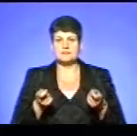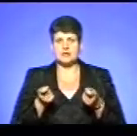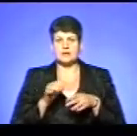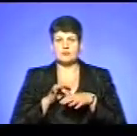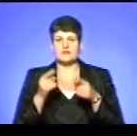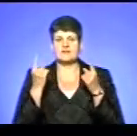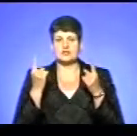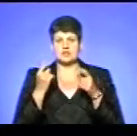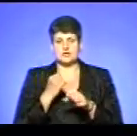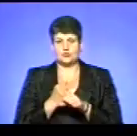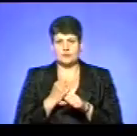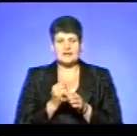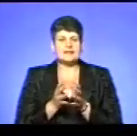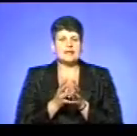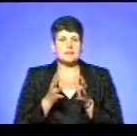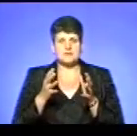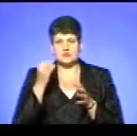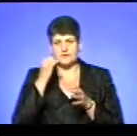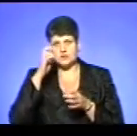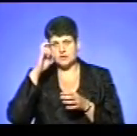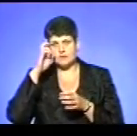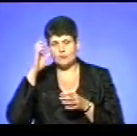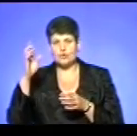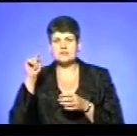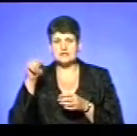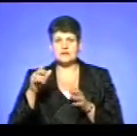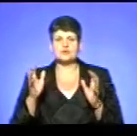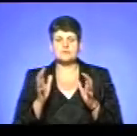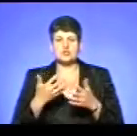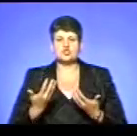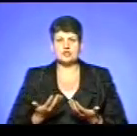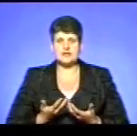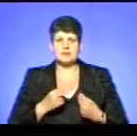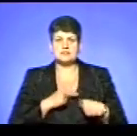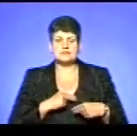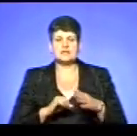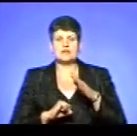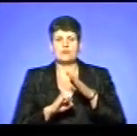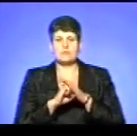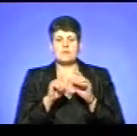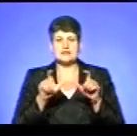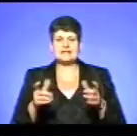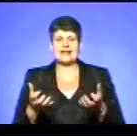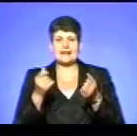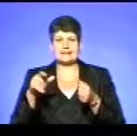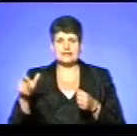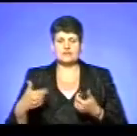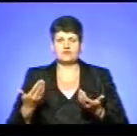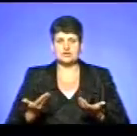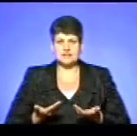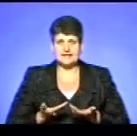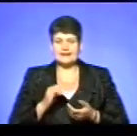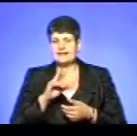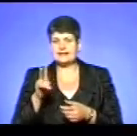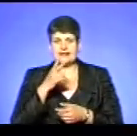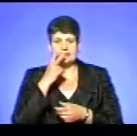величезну роботу. І найбільше вдячний Богу за те, що зберіг життя працівників бази, рятівників, жителів, і